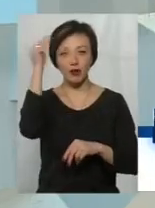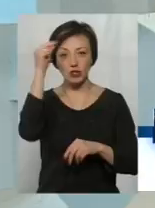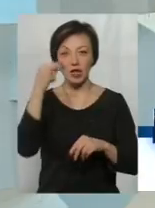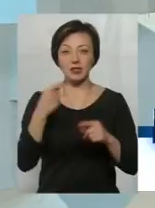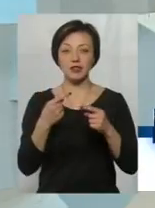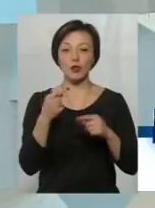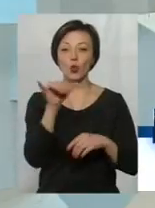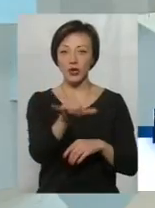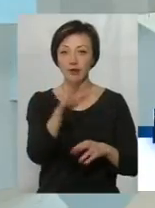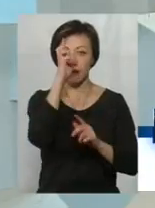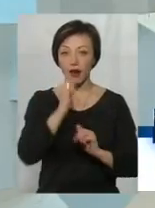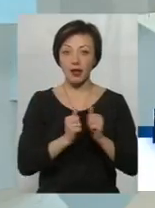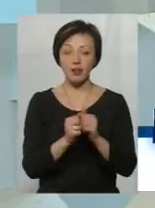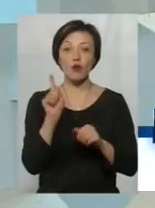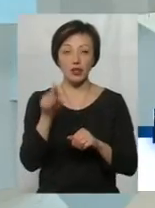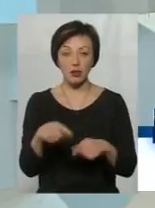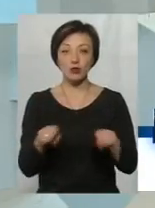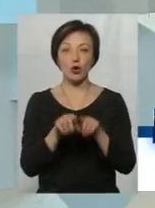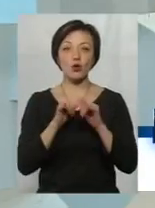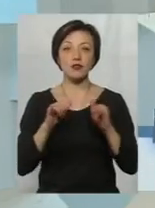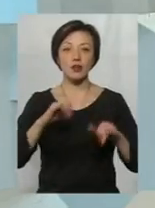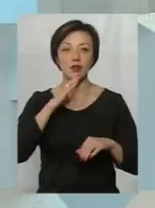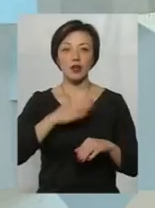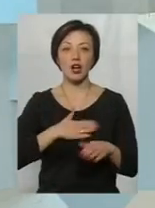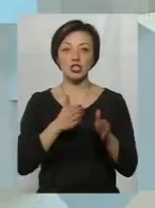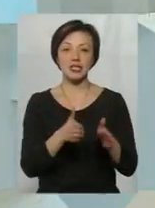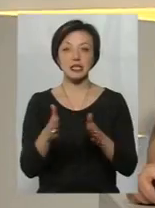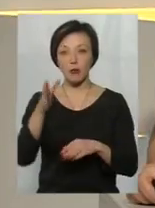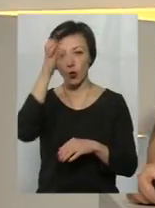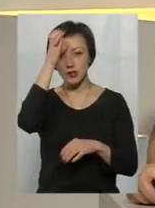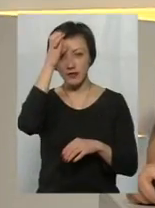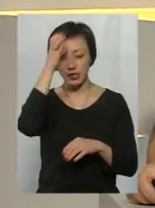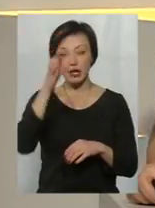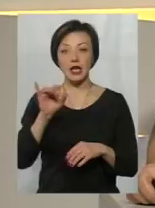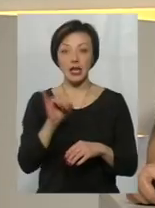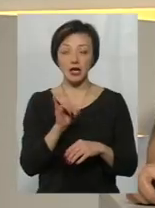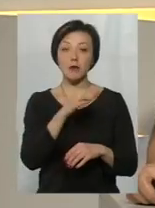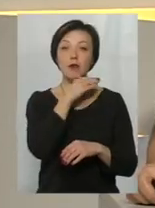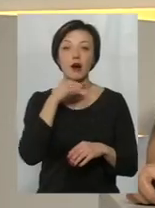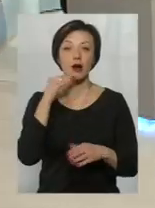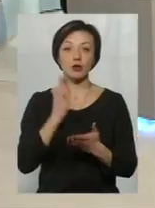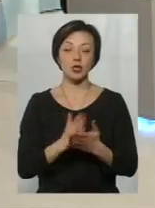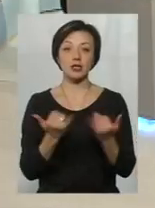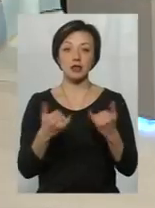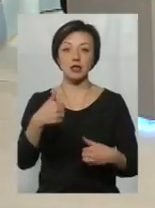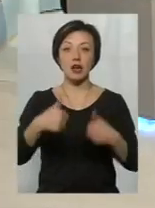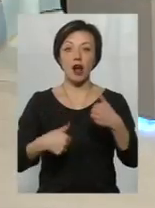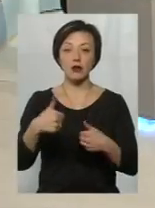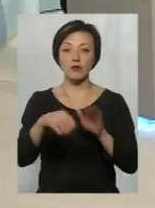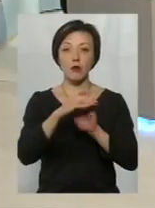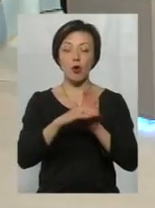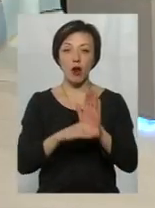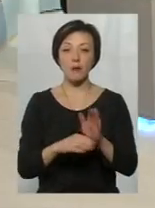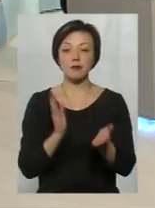їхніх країнах, вони націлені, щоб розвивалася наша система освіти. І досить багато є зараз грантових програм,